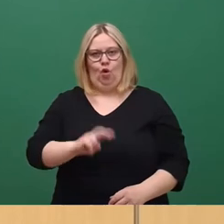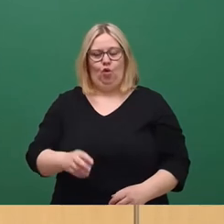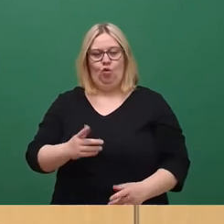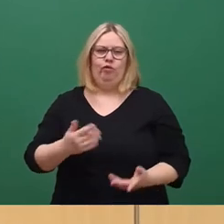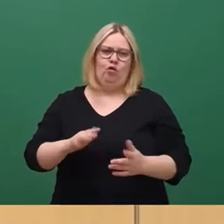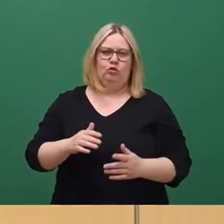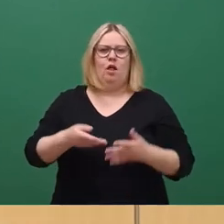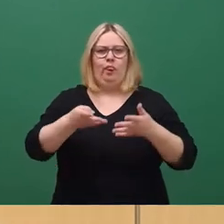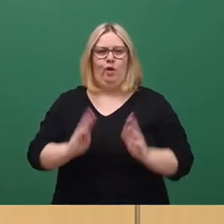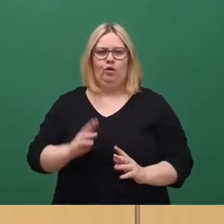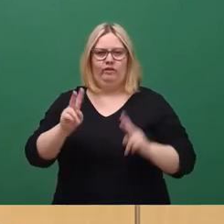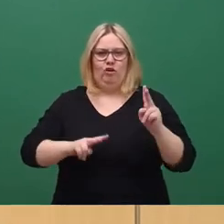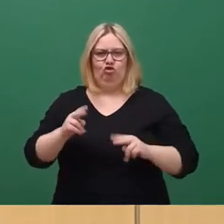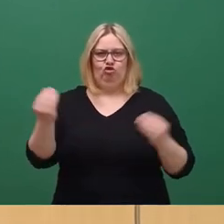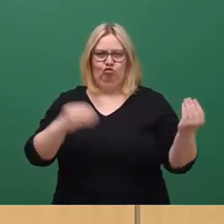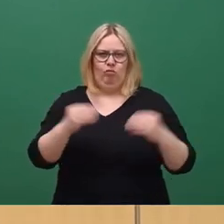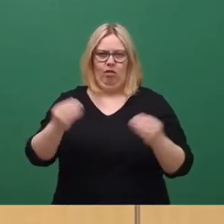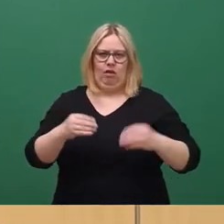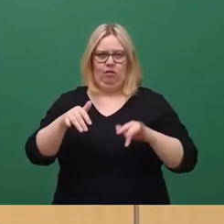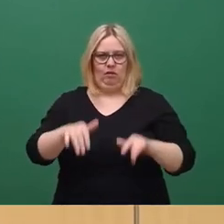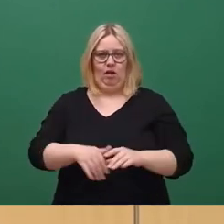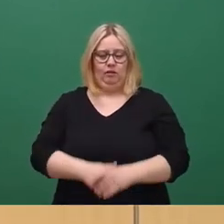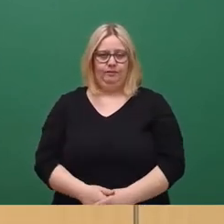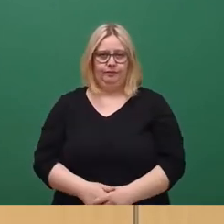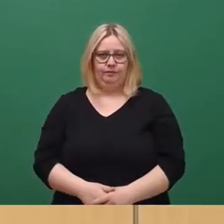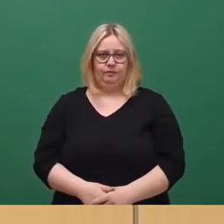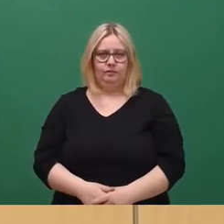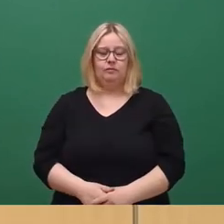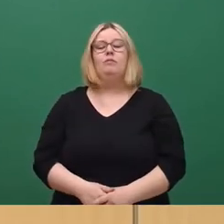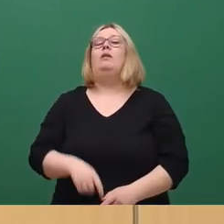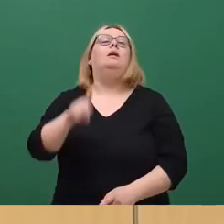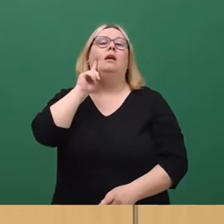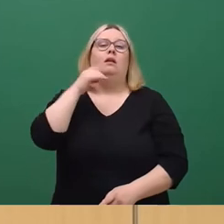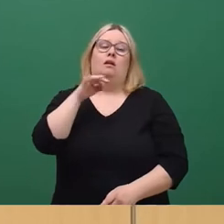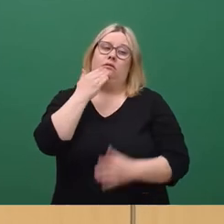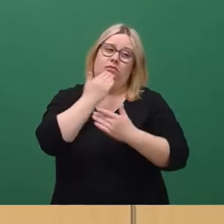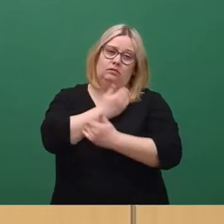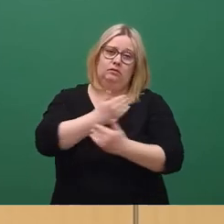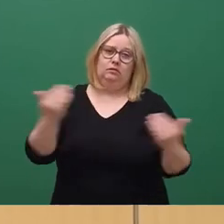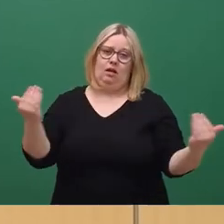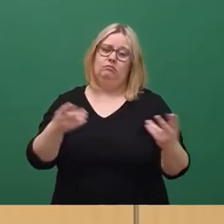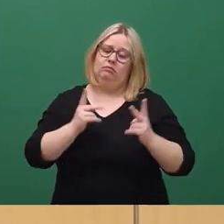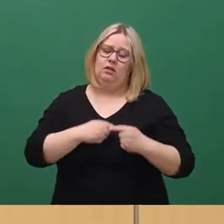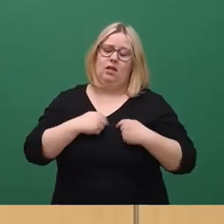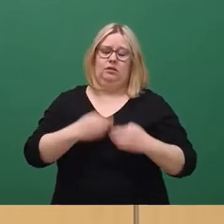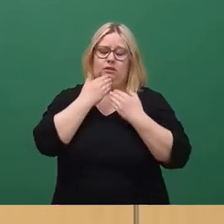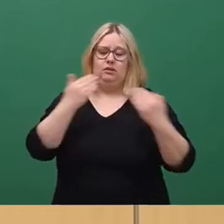900 Spenderinnen und Spendern eingegangen sind. Jeden Einzelnen von Ihnen meinen ganz, ganz herzlichen Dank.